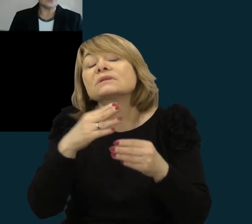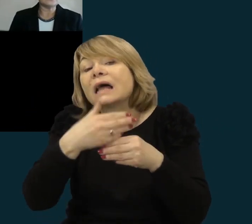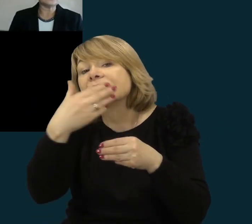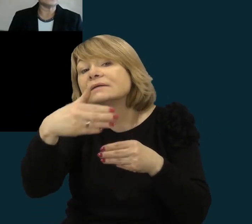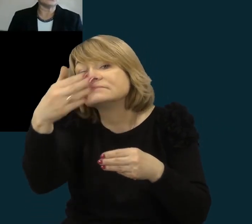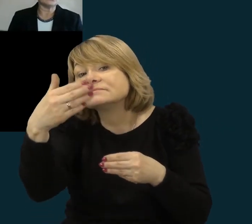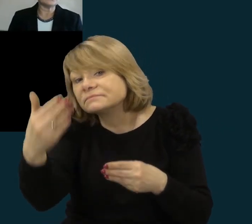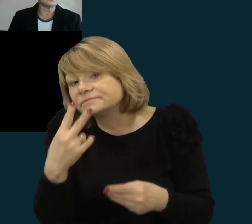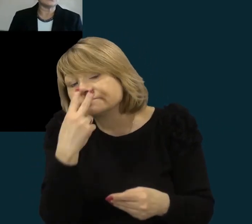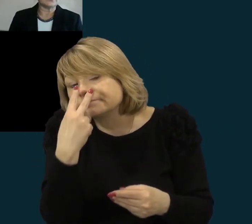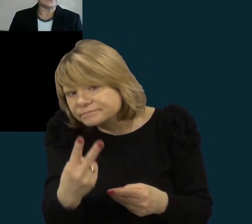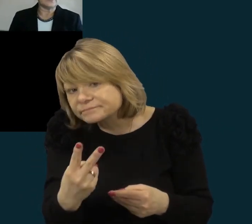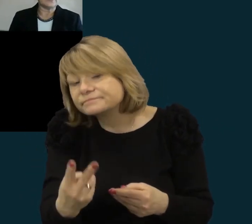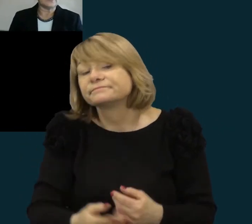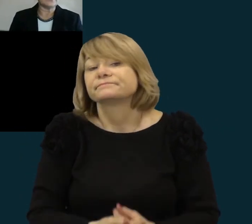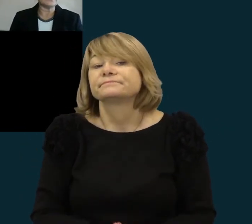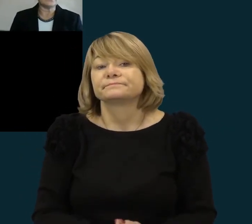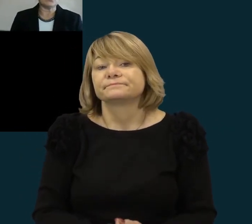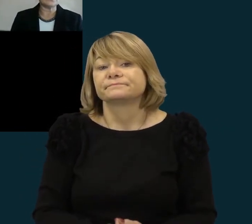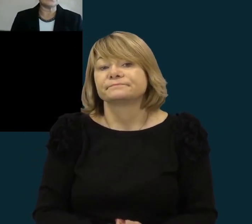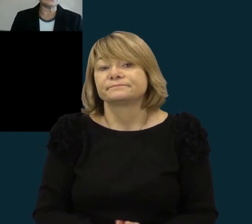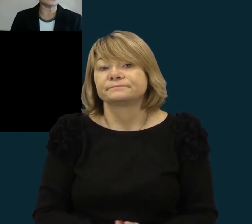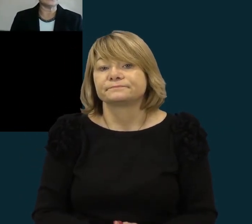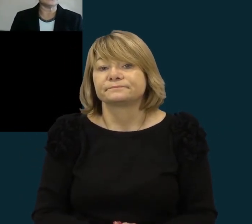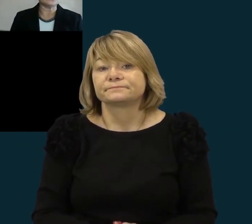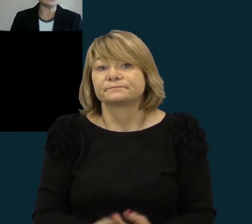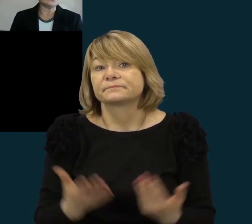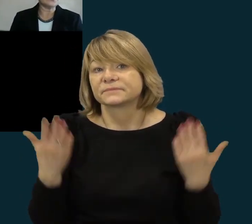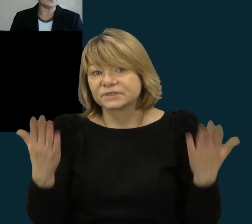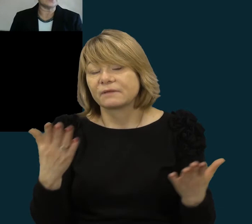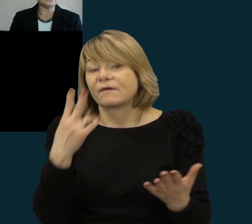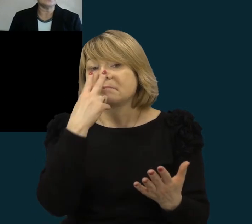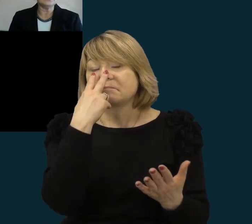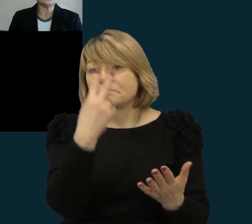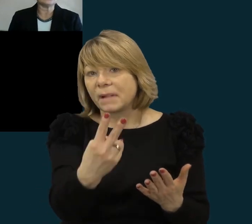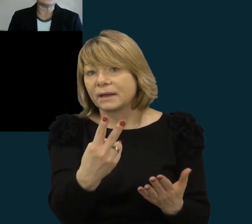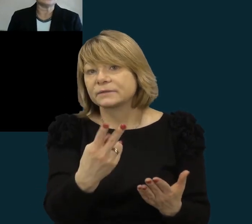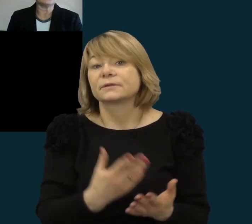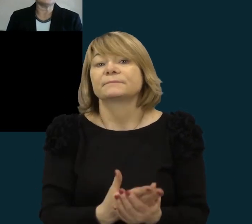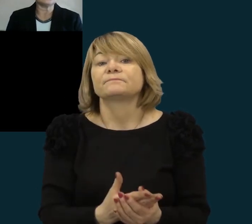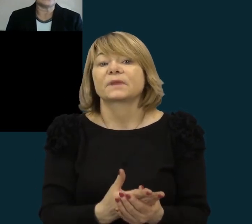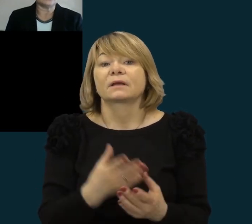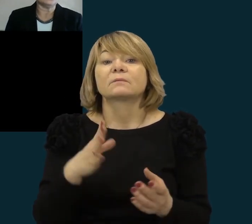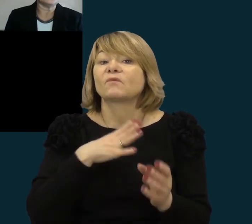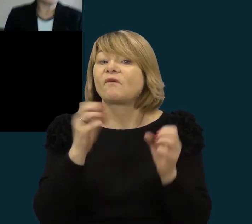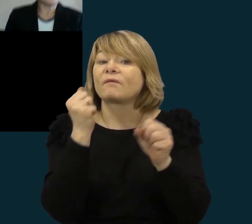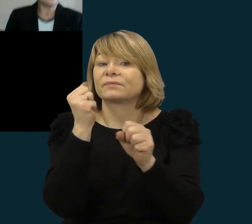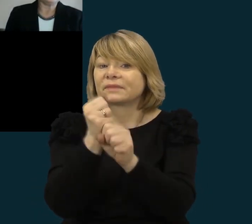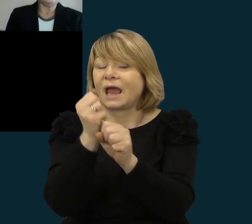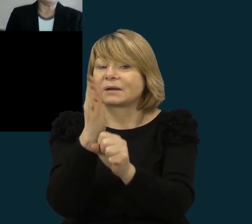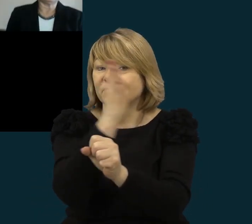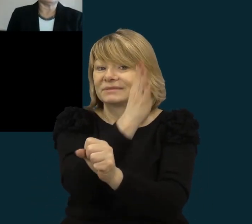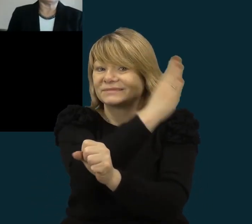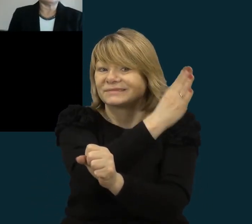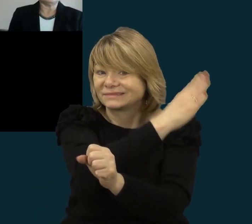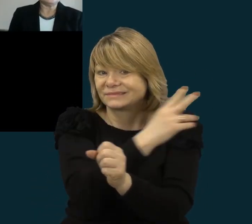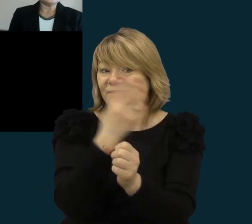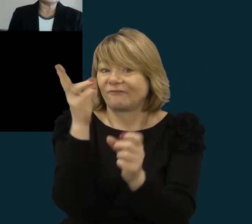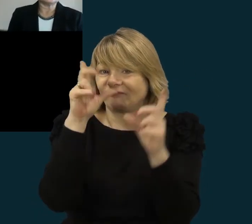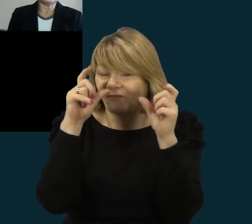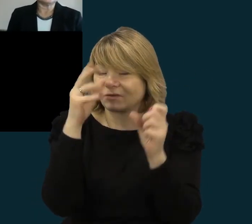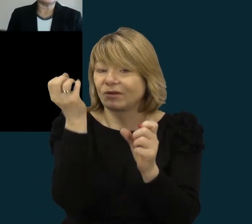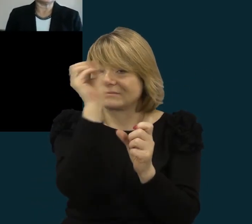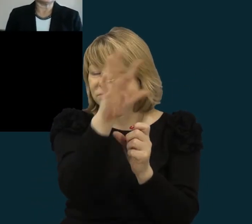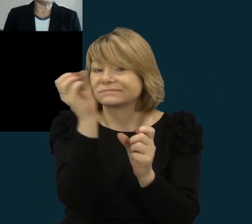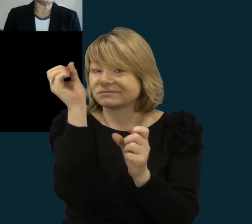projektinės veiklos rezultatas ir vaikų, sakykim, grįžtamas įsrišys įkeliant tuos atliktus darbus. Mes